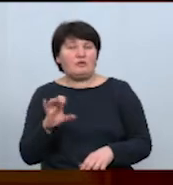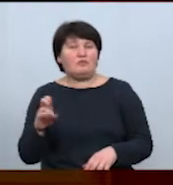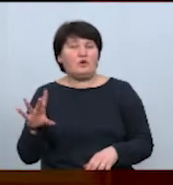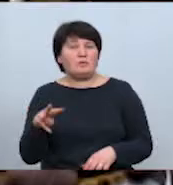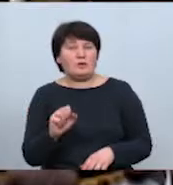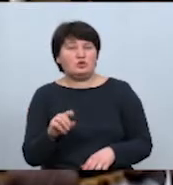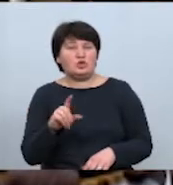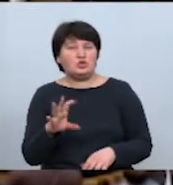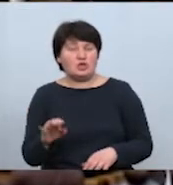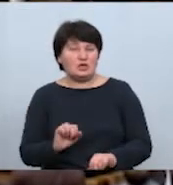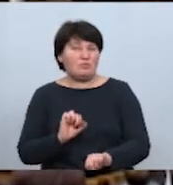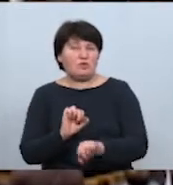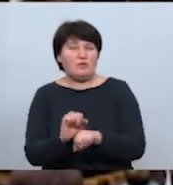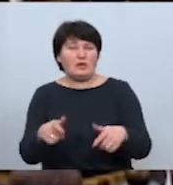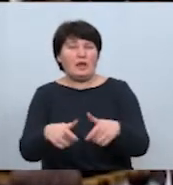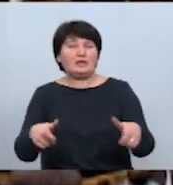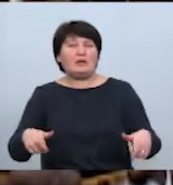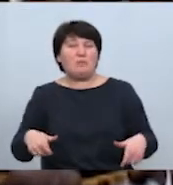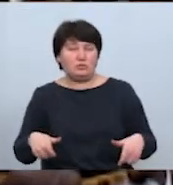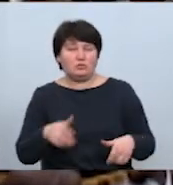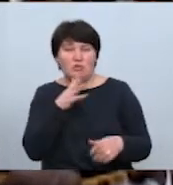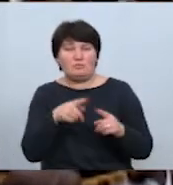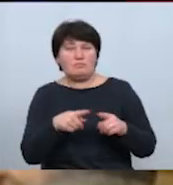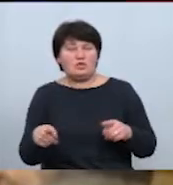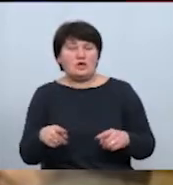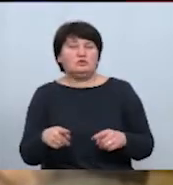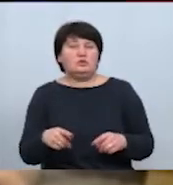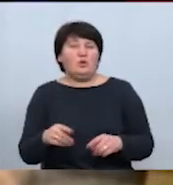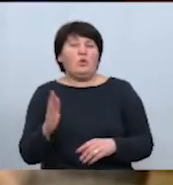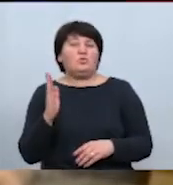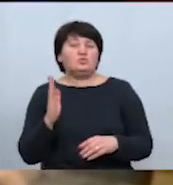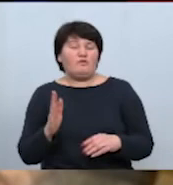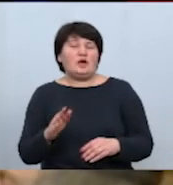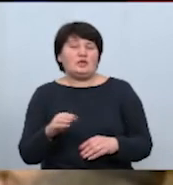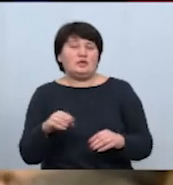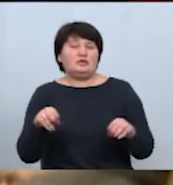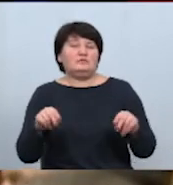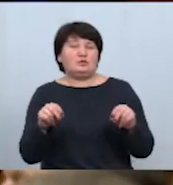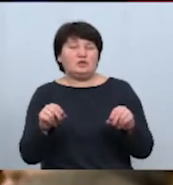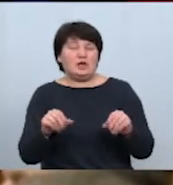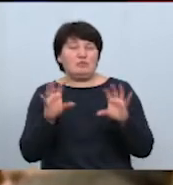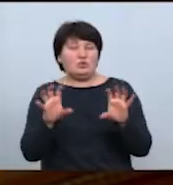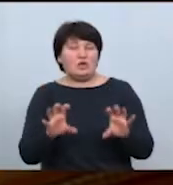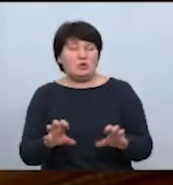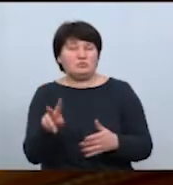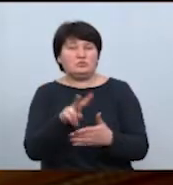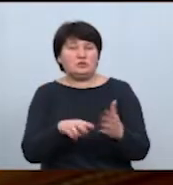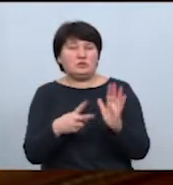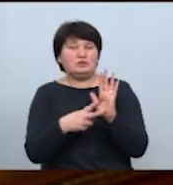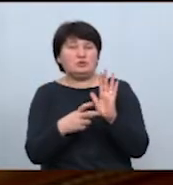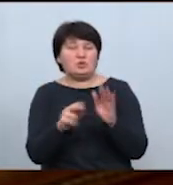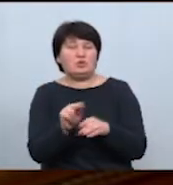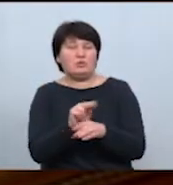заблокували трибуну Верховної Ради під час голосування закону про землю. За кілька годин депутати розглянули близько 700 правок.